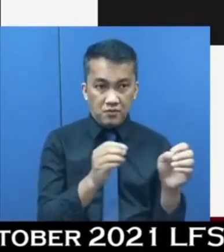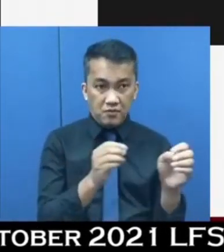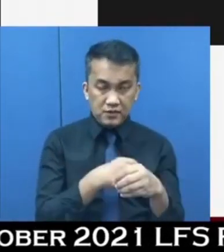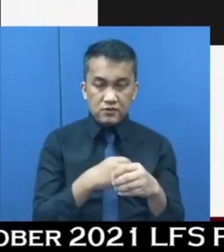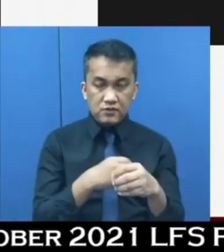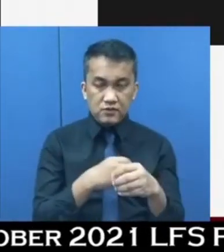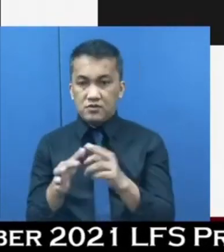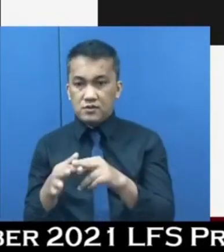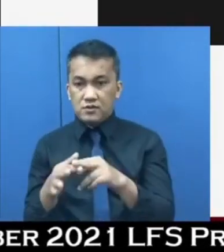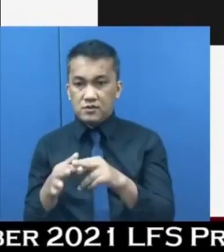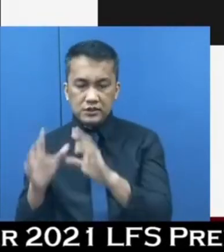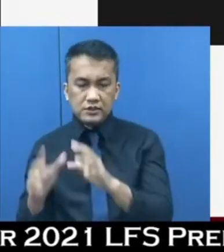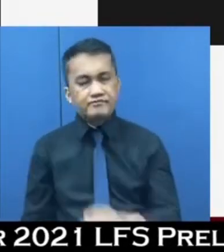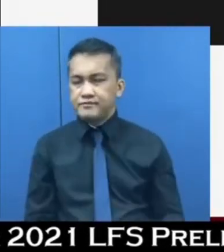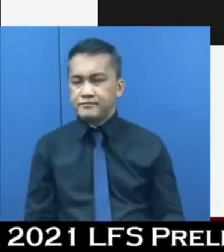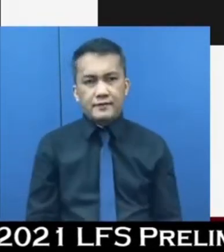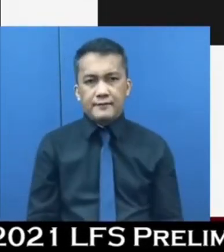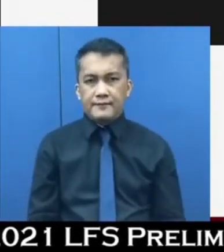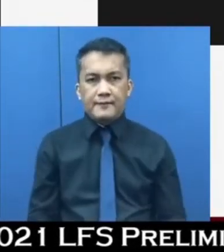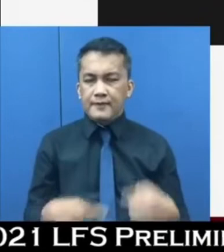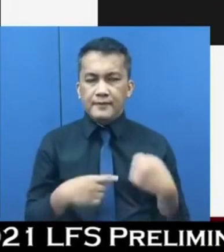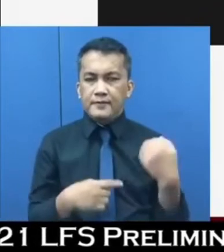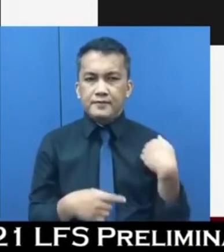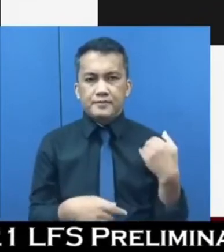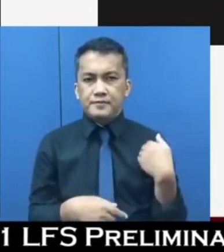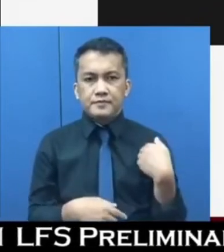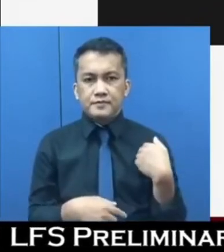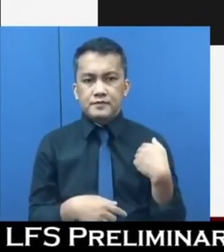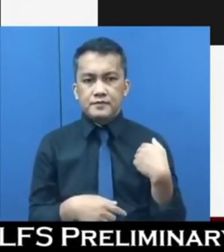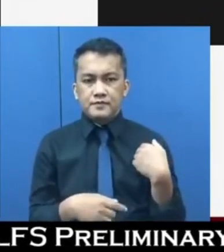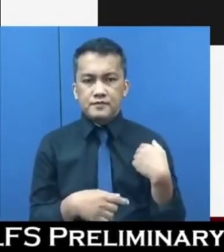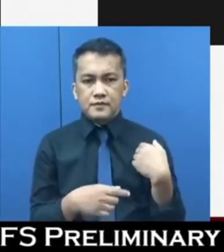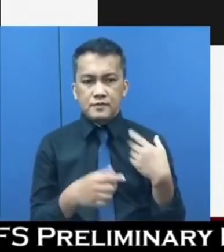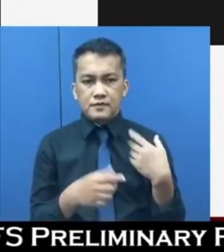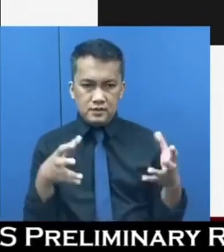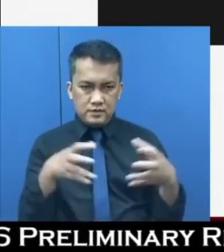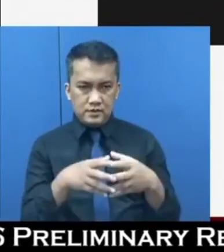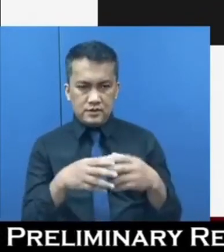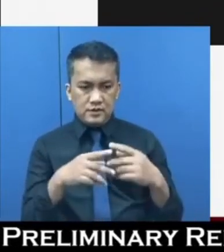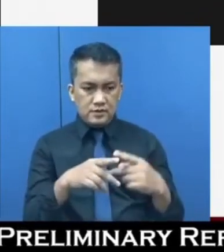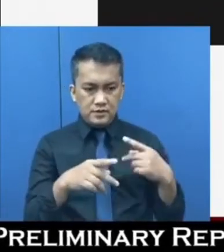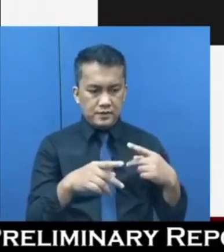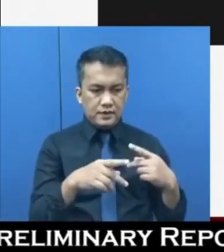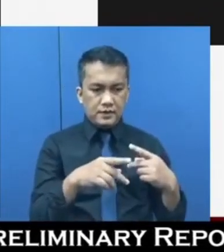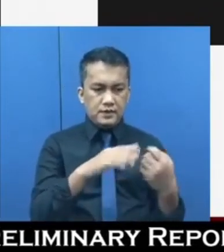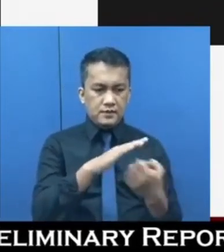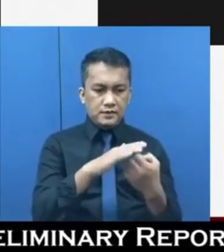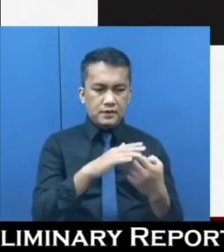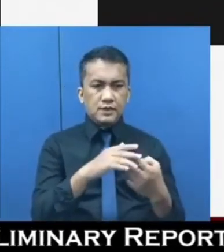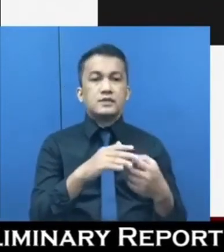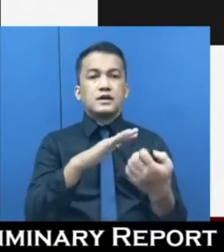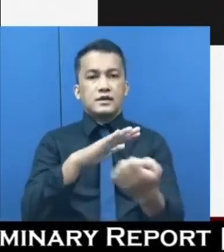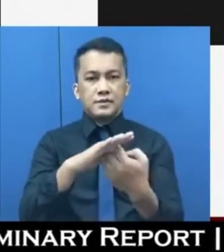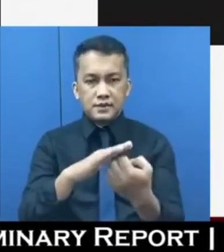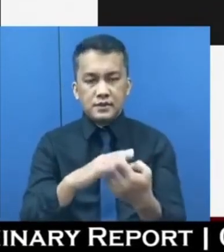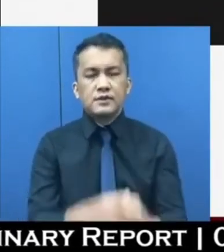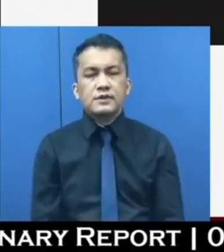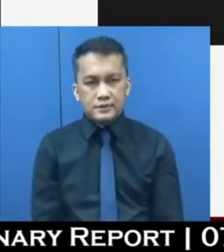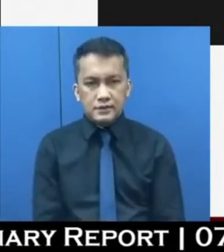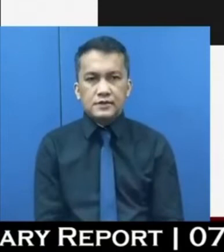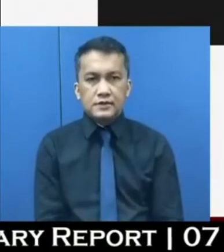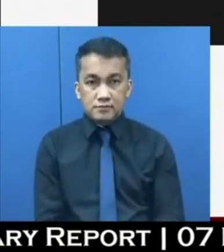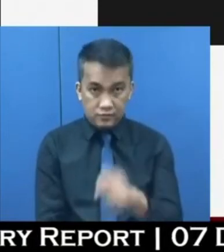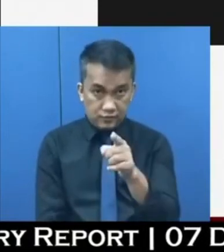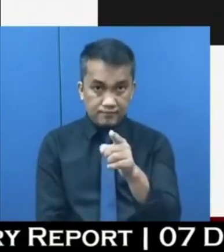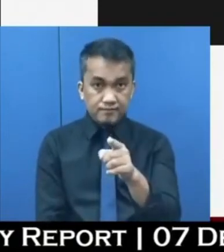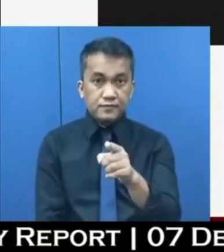sila. Sa ngayon, naka-lump sila dito sa pre-primary preschool. But your point